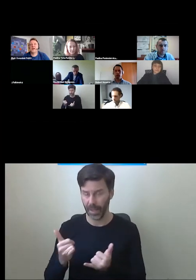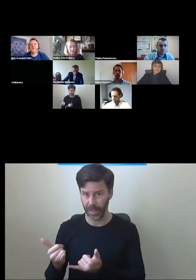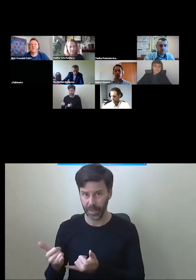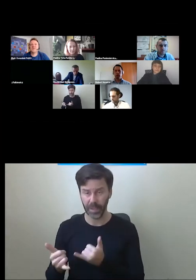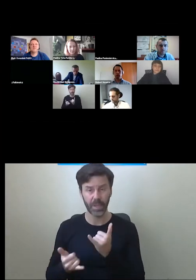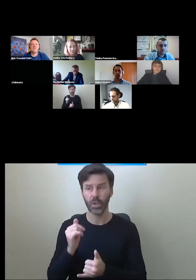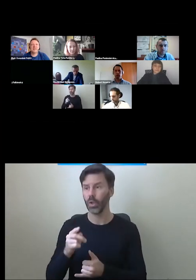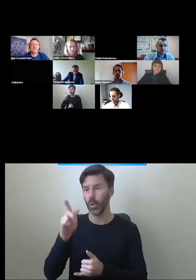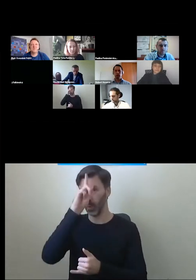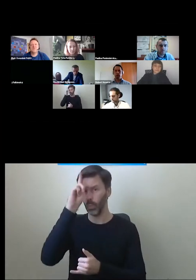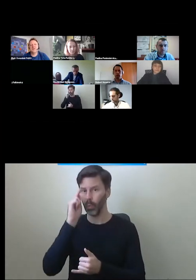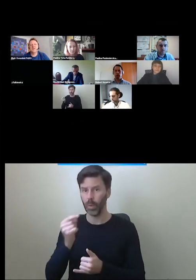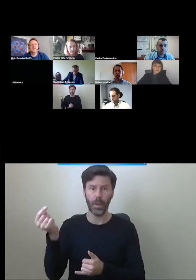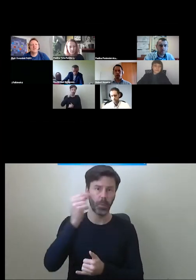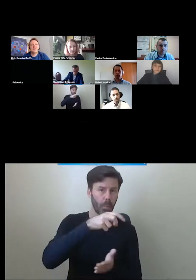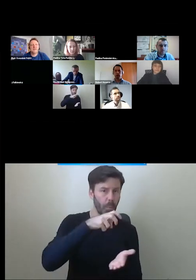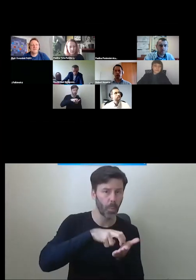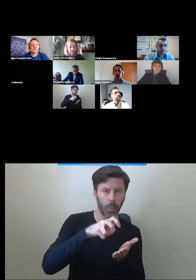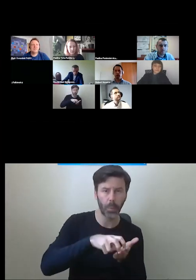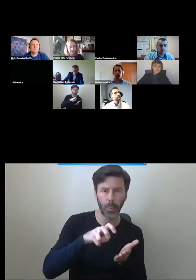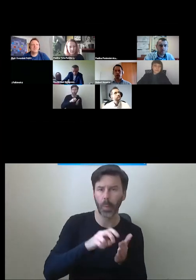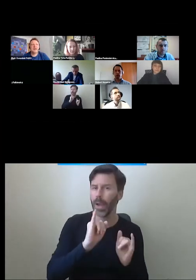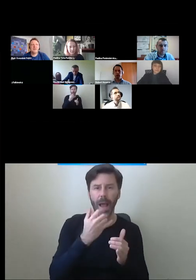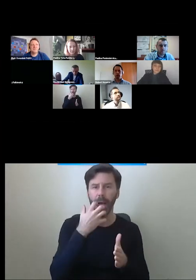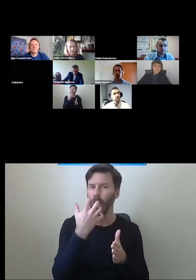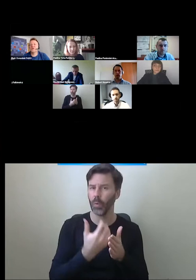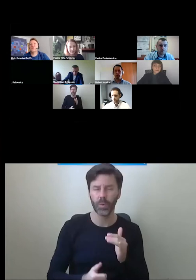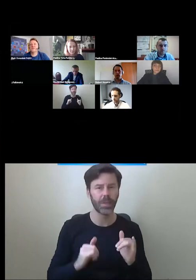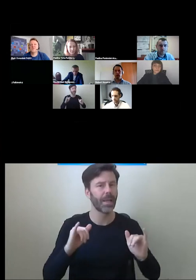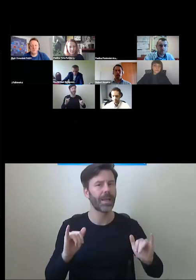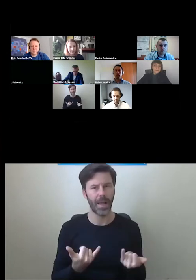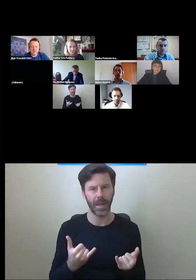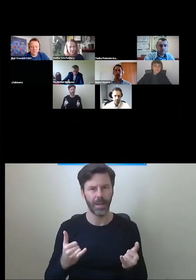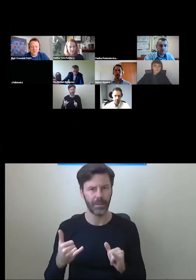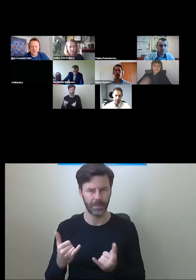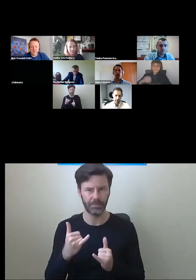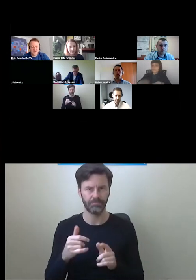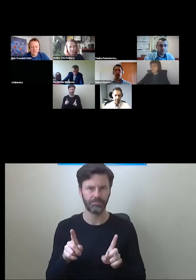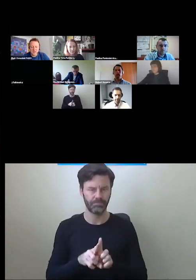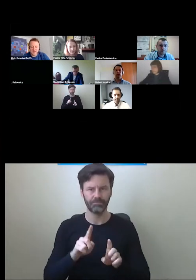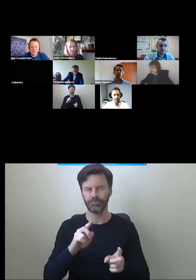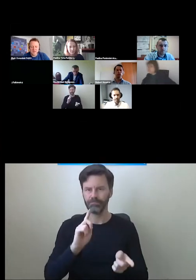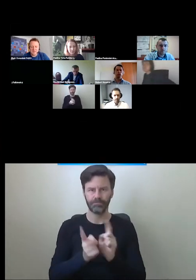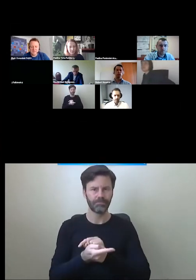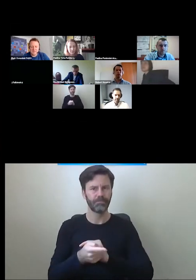korzystają, na co zwraca się uwagę, jak to przekłada się później też na praktykę